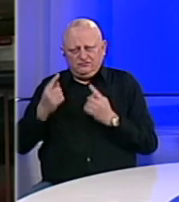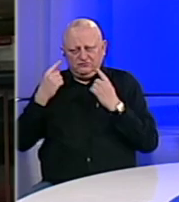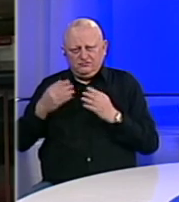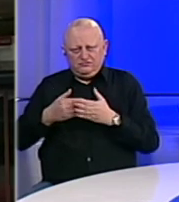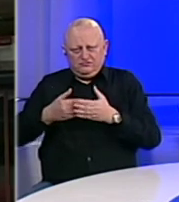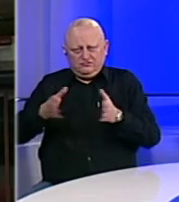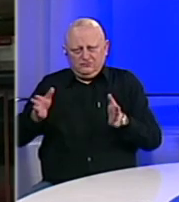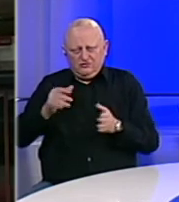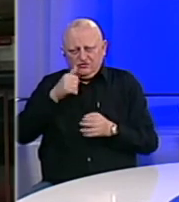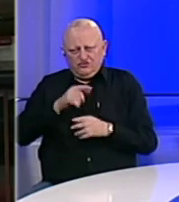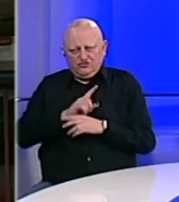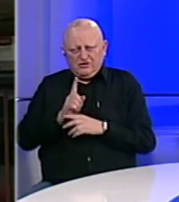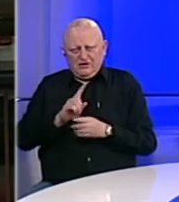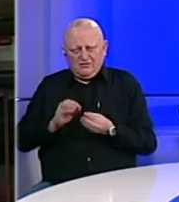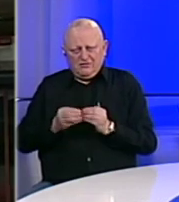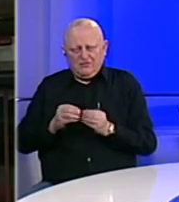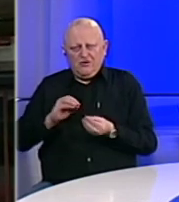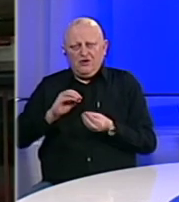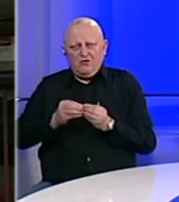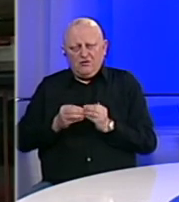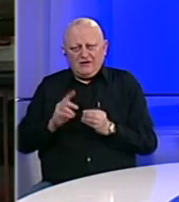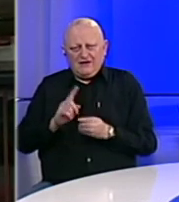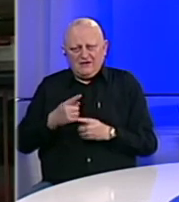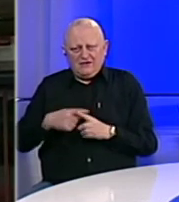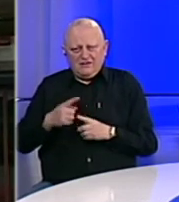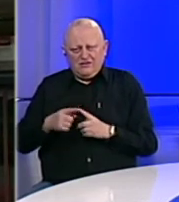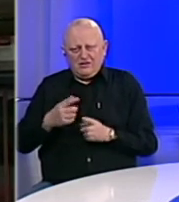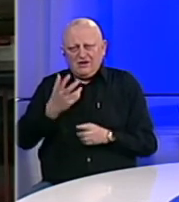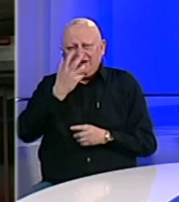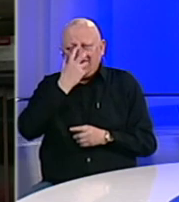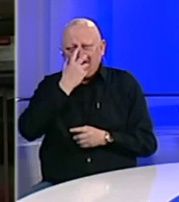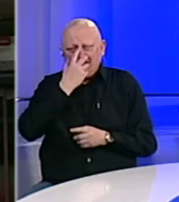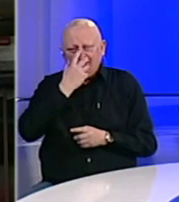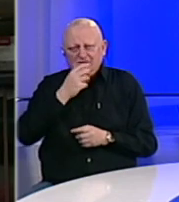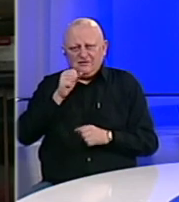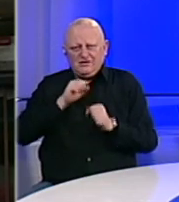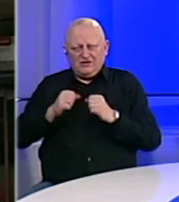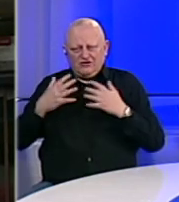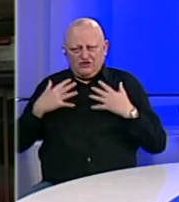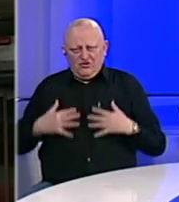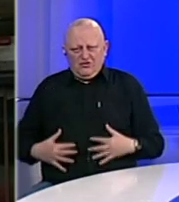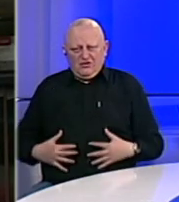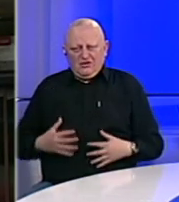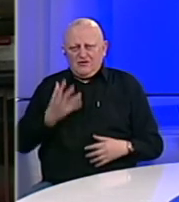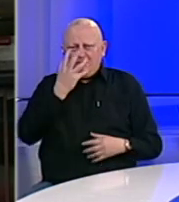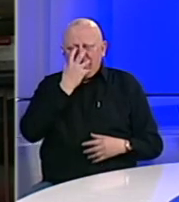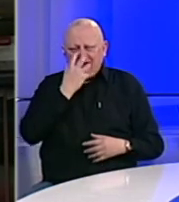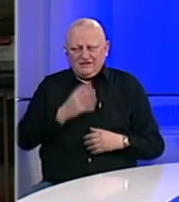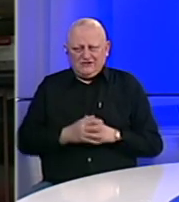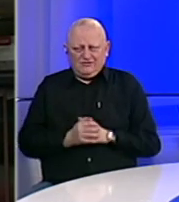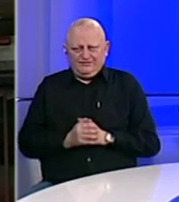transparentno što u ovom trenutku nije problem. Problem su nedostatak respiratora, zaštitne opreme, maski